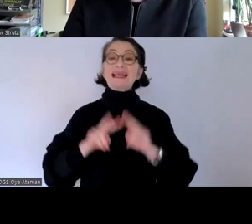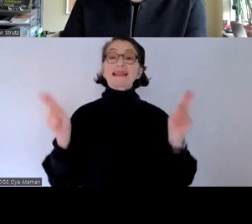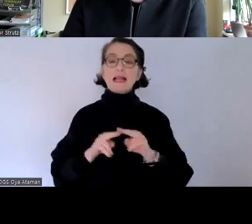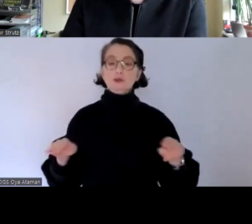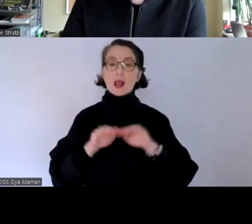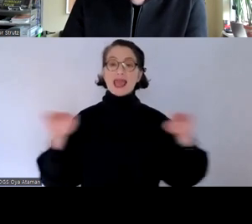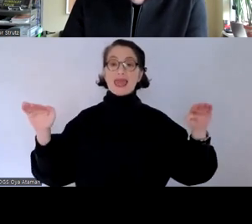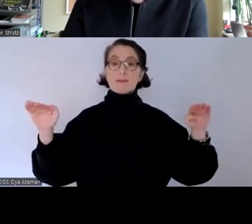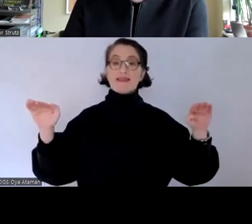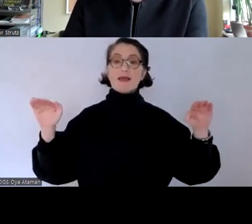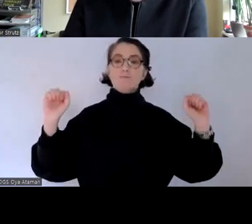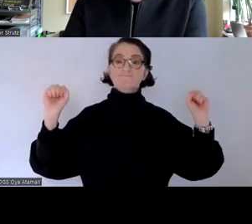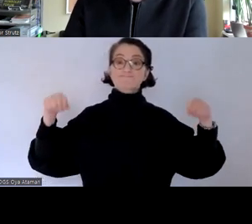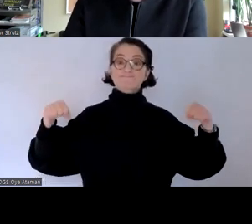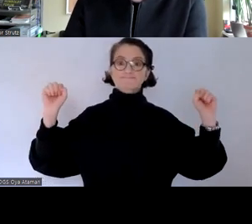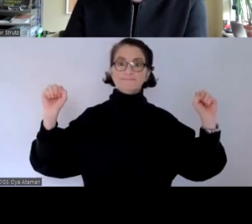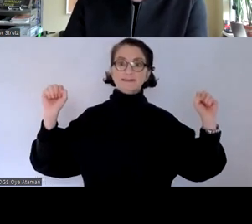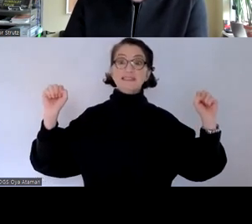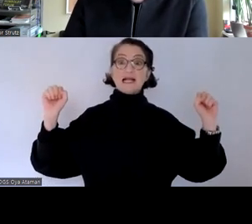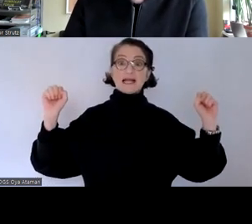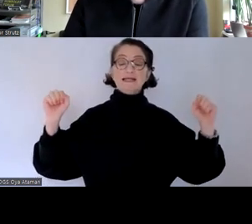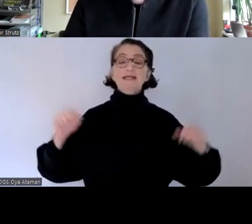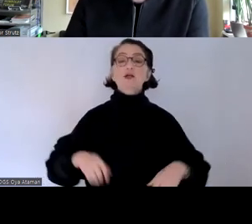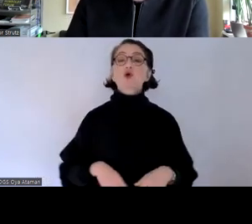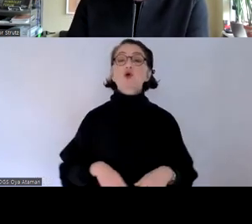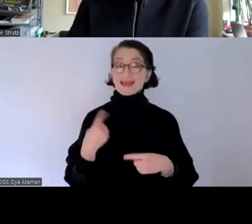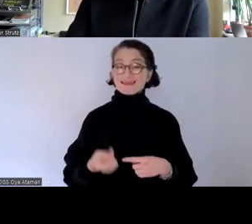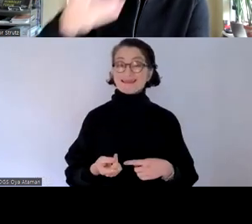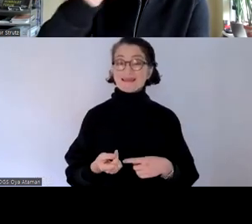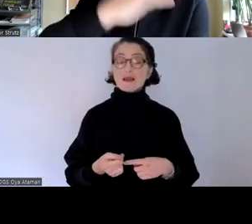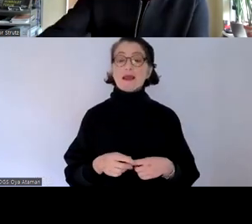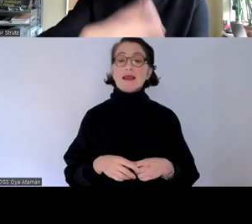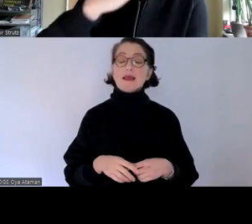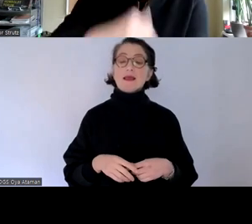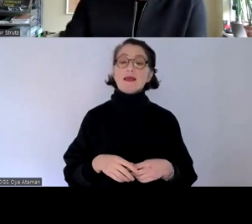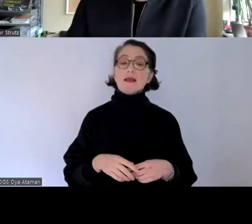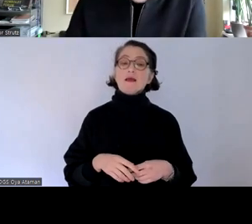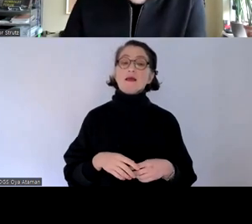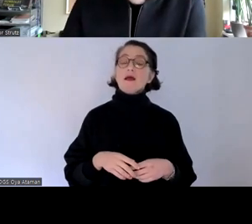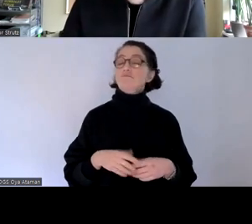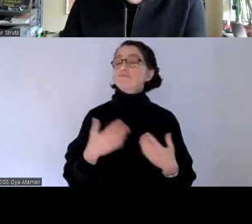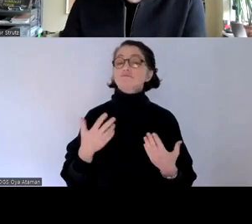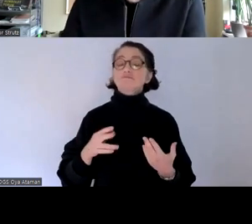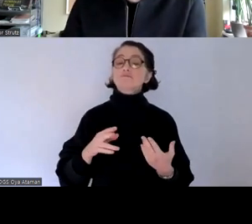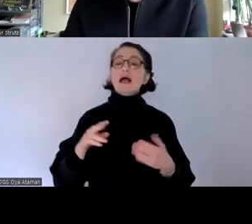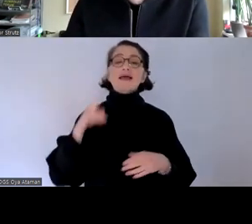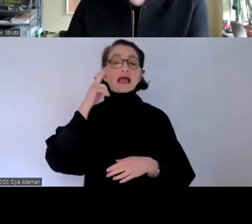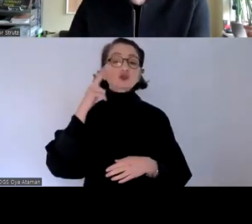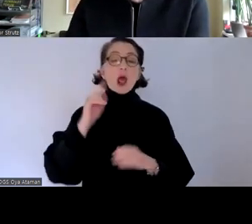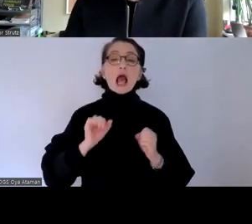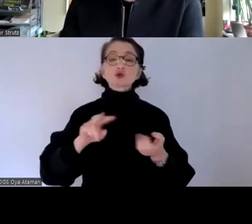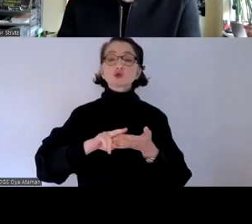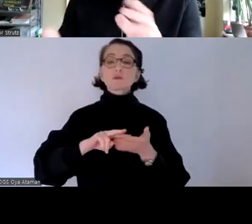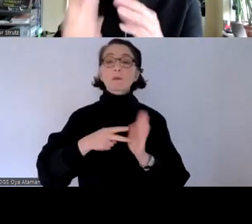definiert und eben tatsächlich dann auch in nationale aktionspläne